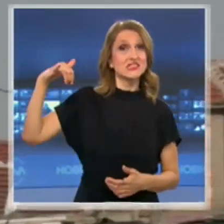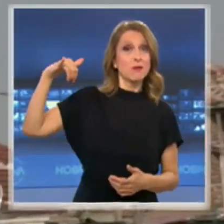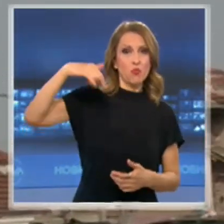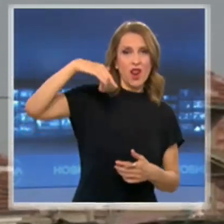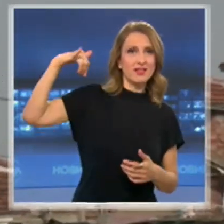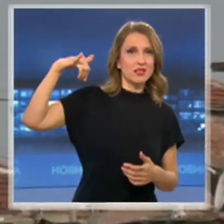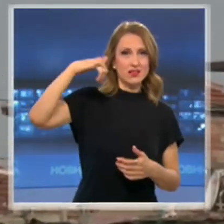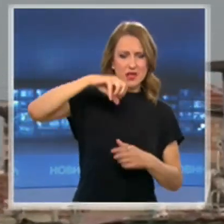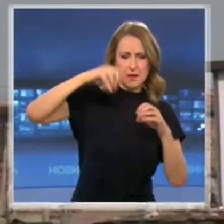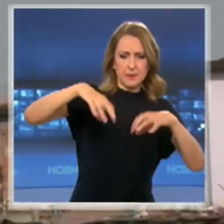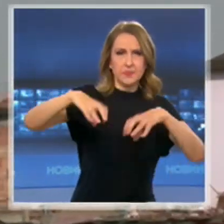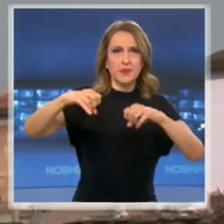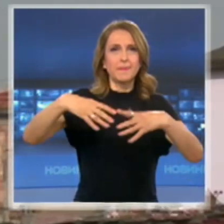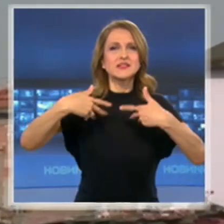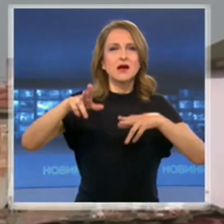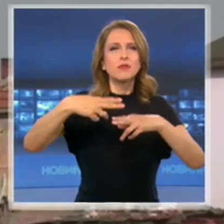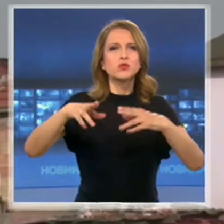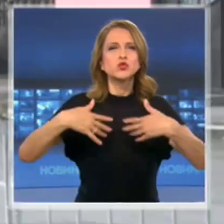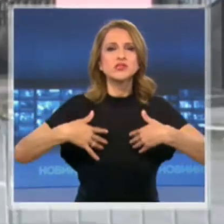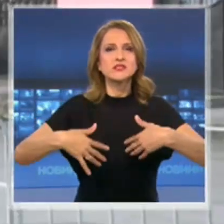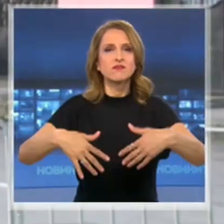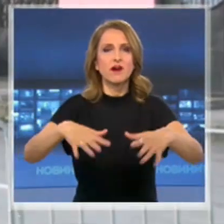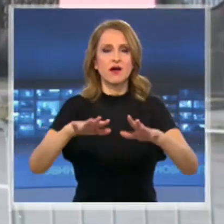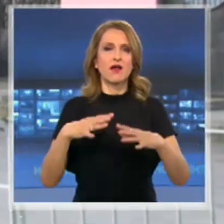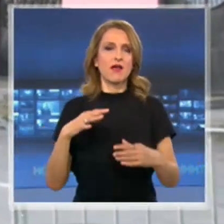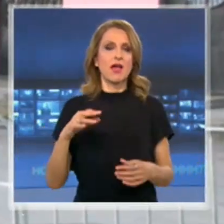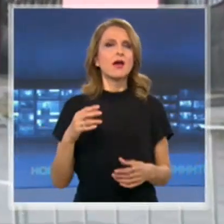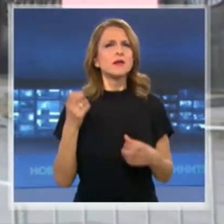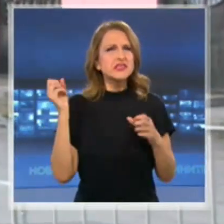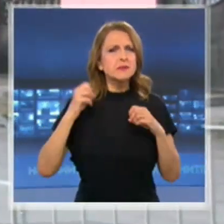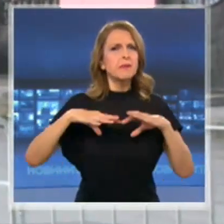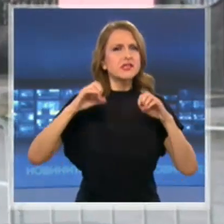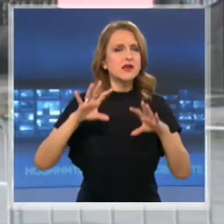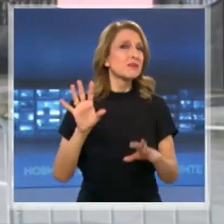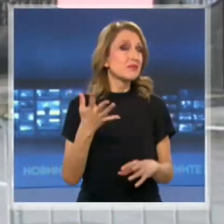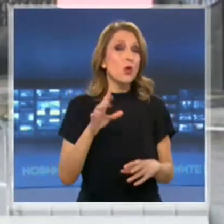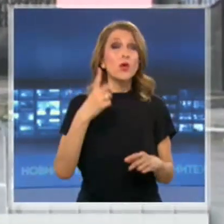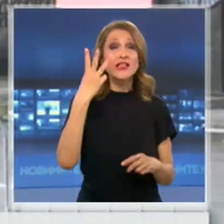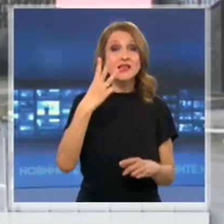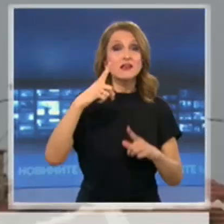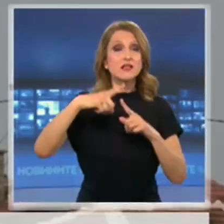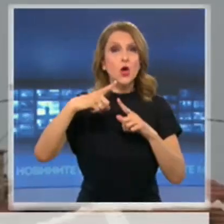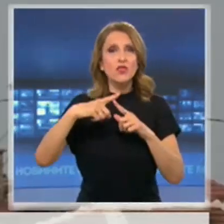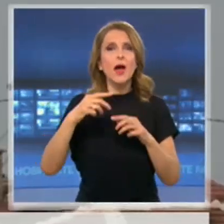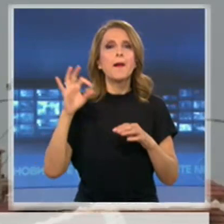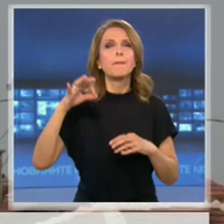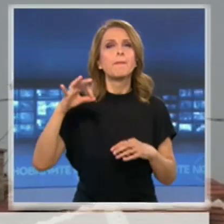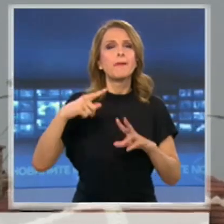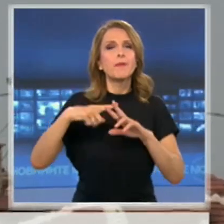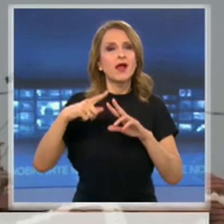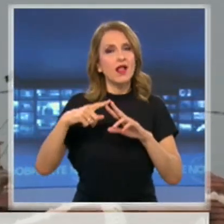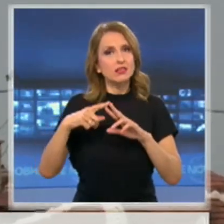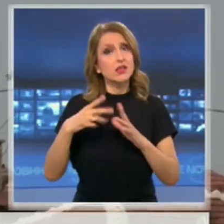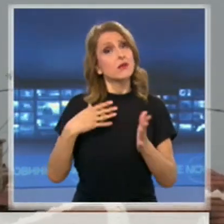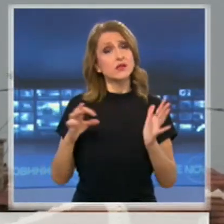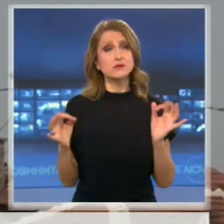Пръскането над Янбул започна рано тази сутрин. Изпръскахме около 3 тона препарат. Препарата е